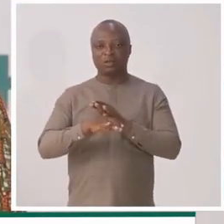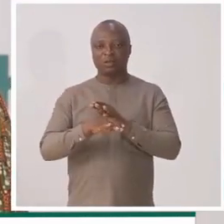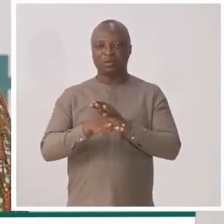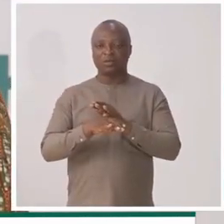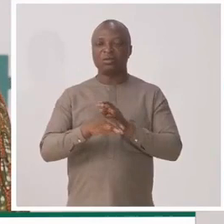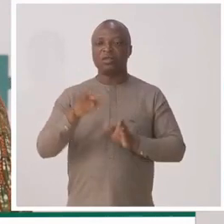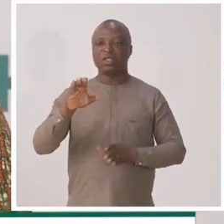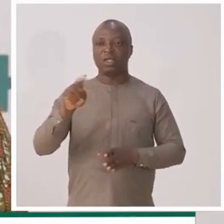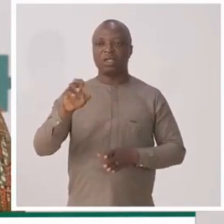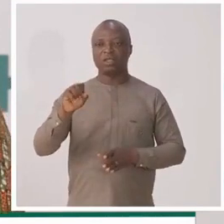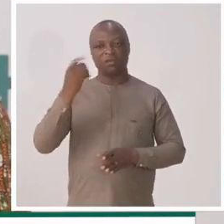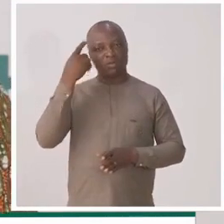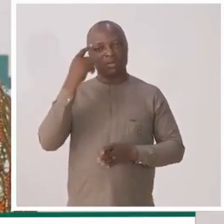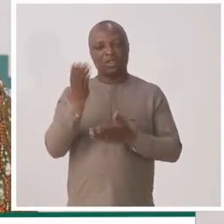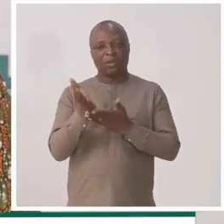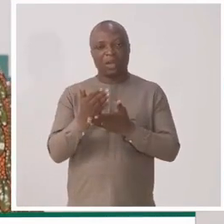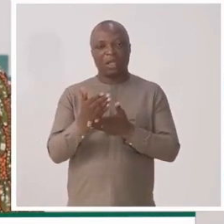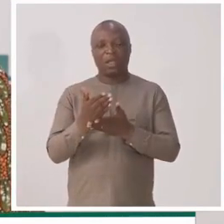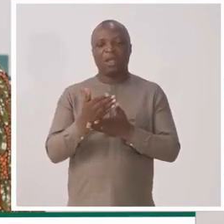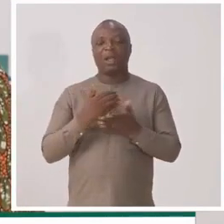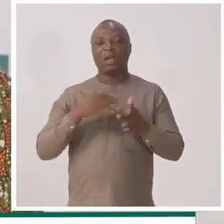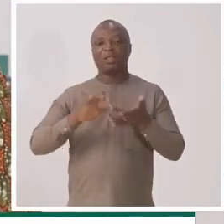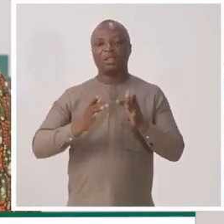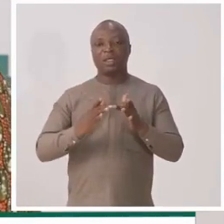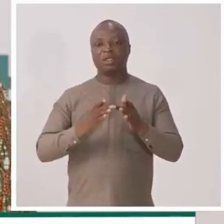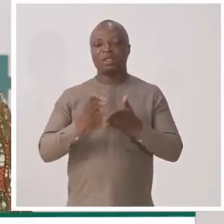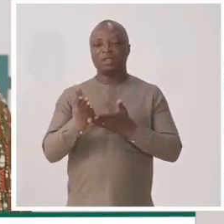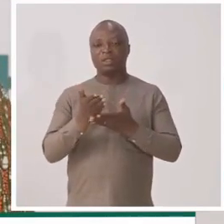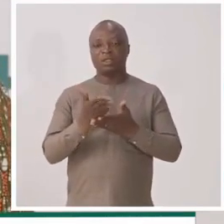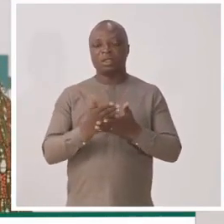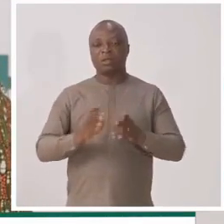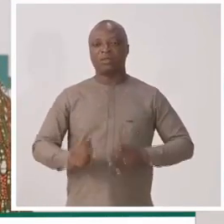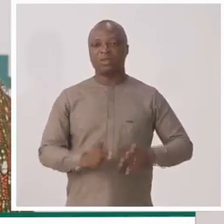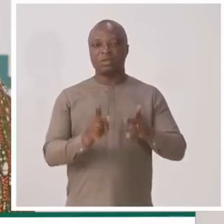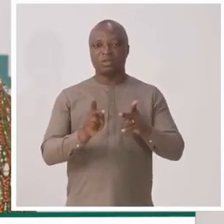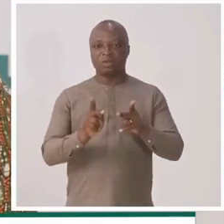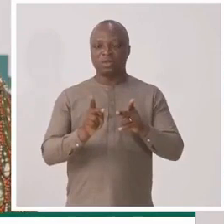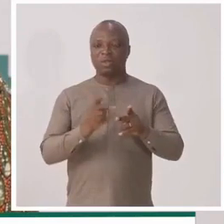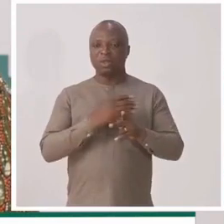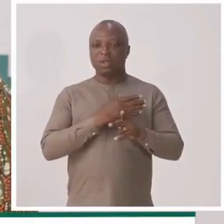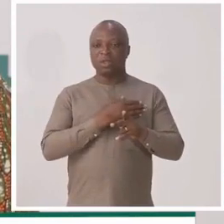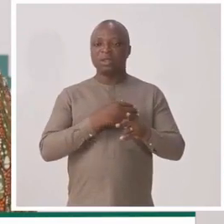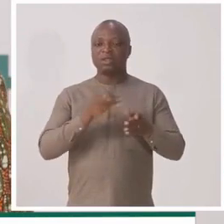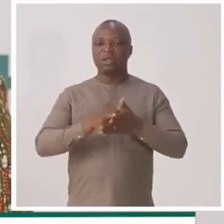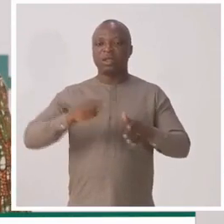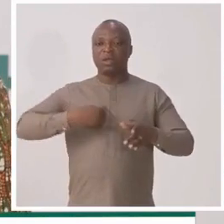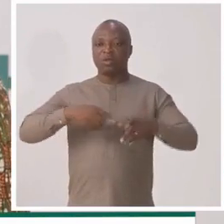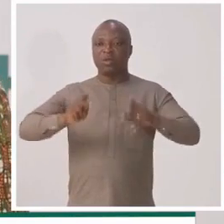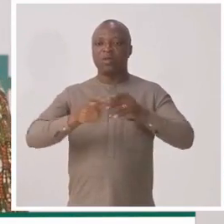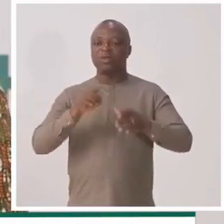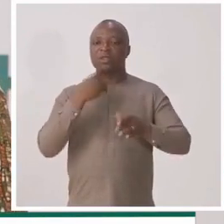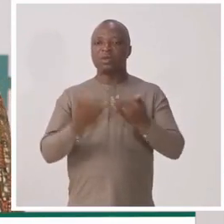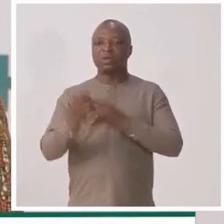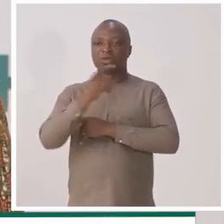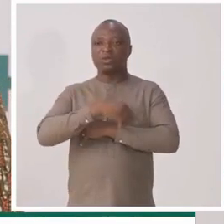La CNSS, pour sa part, a digitalisé un certain nombre de procédures. Et cela nous permet de dire aujourd